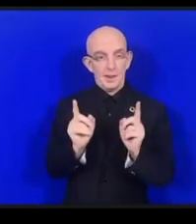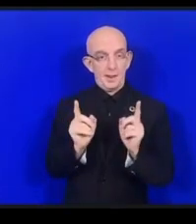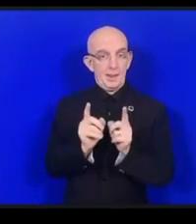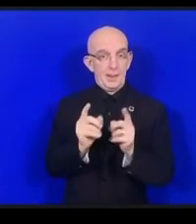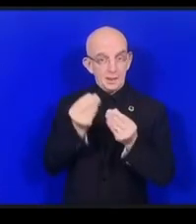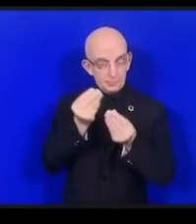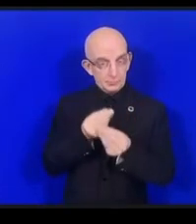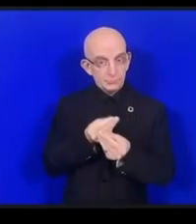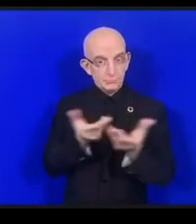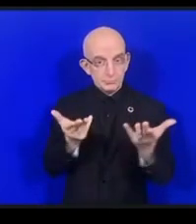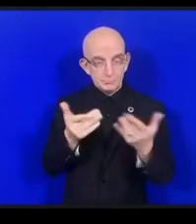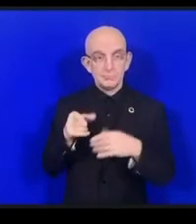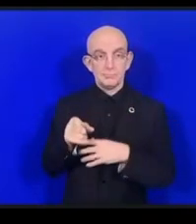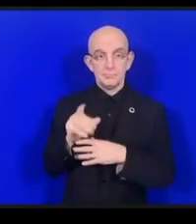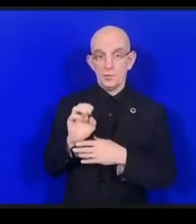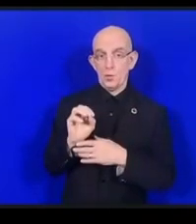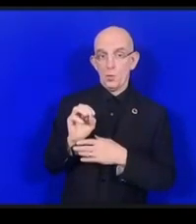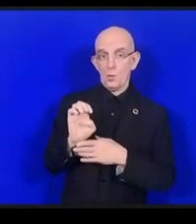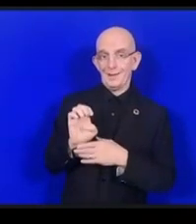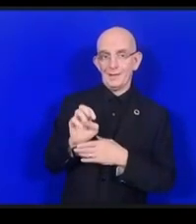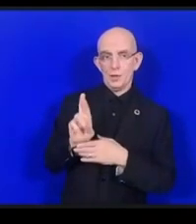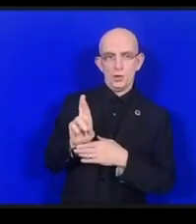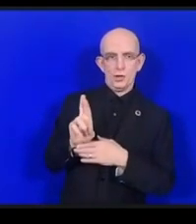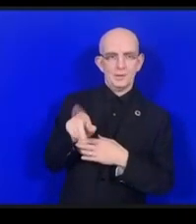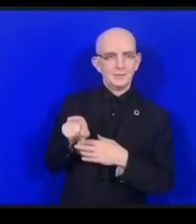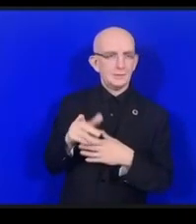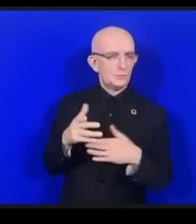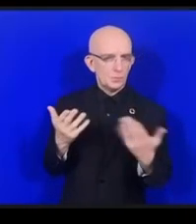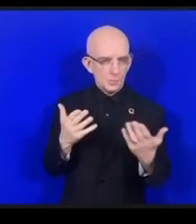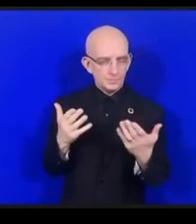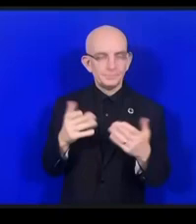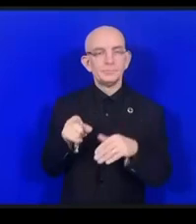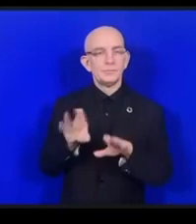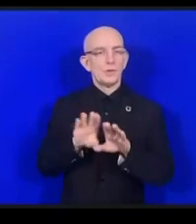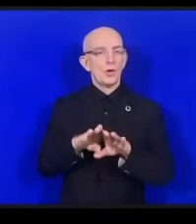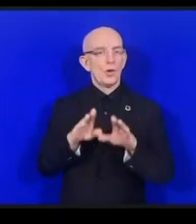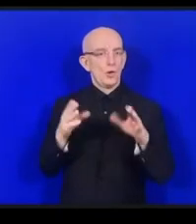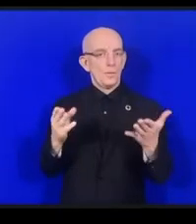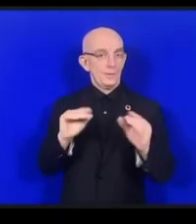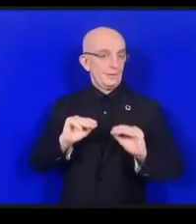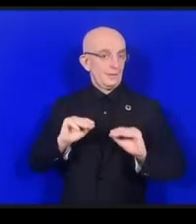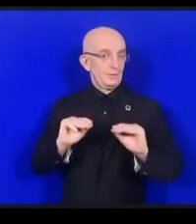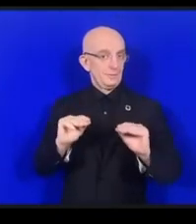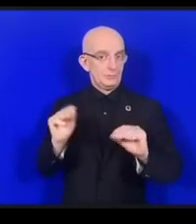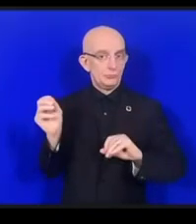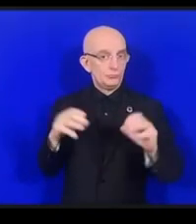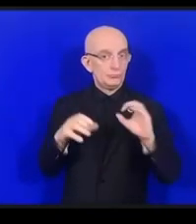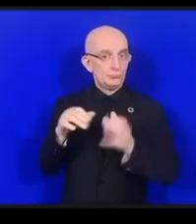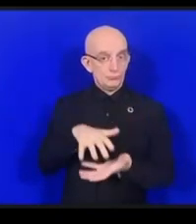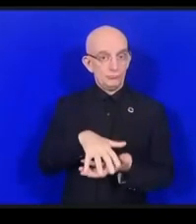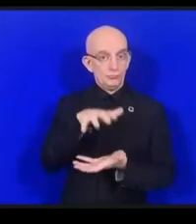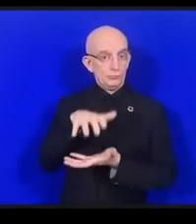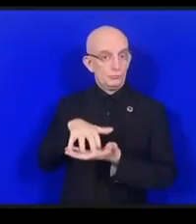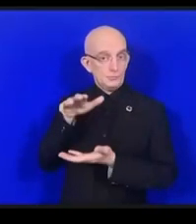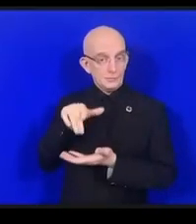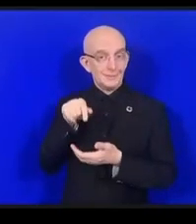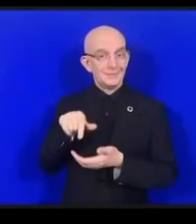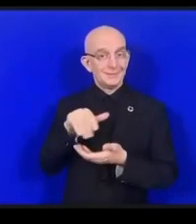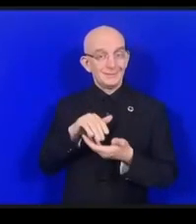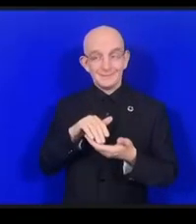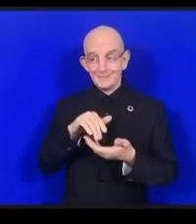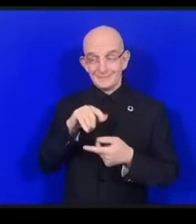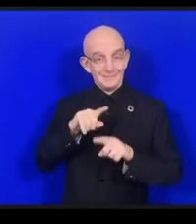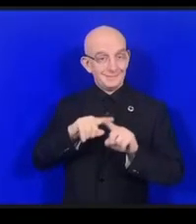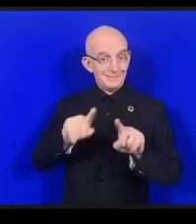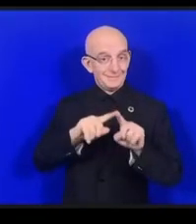というダイナミックコアリッションはまだ新しく加入したばかりです今年の1